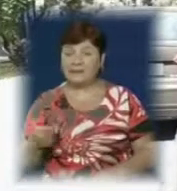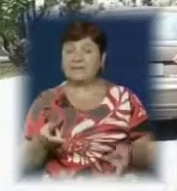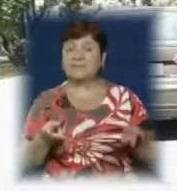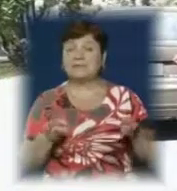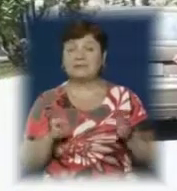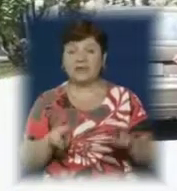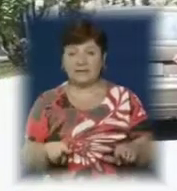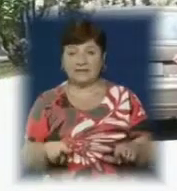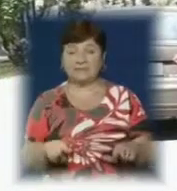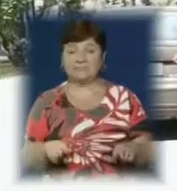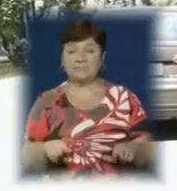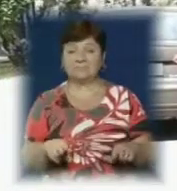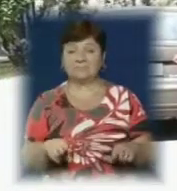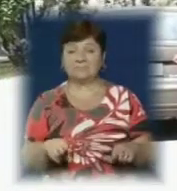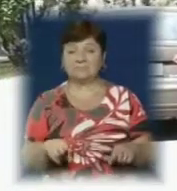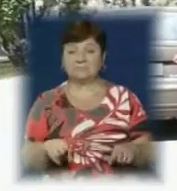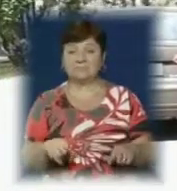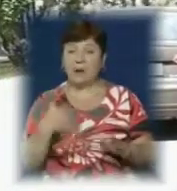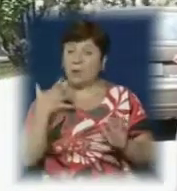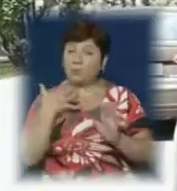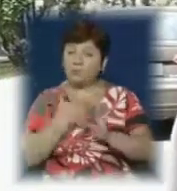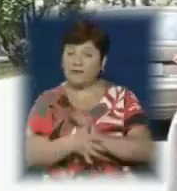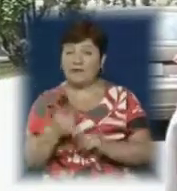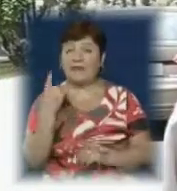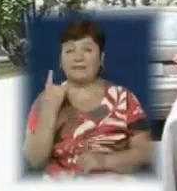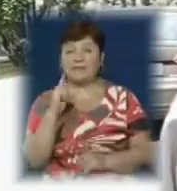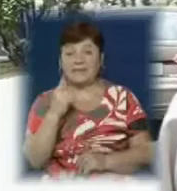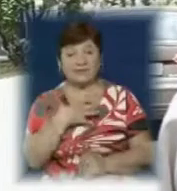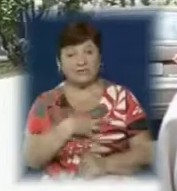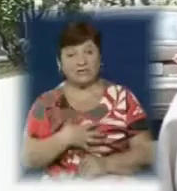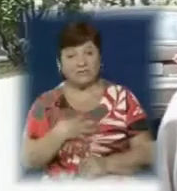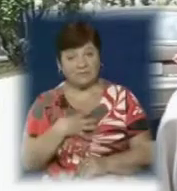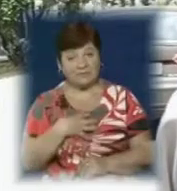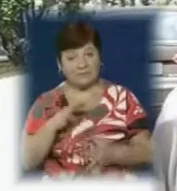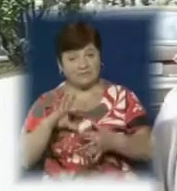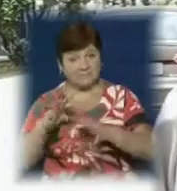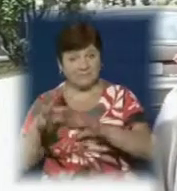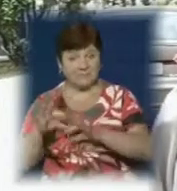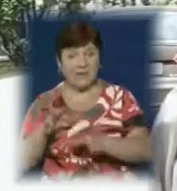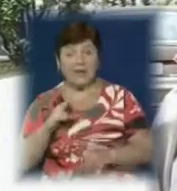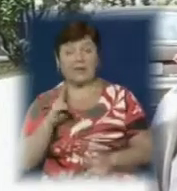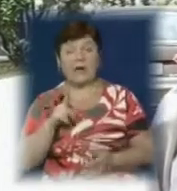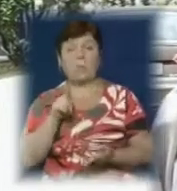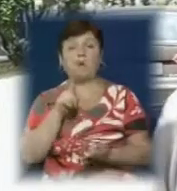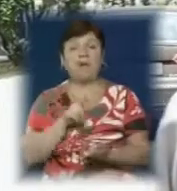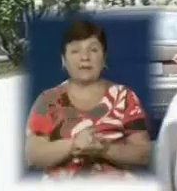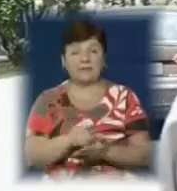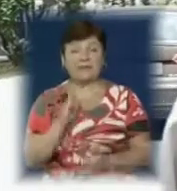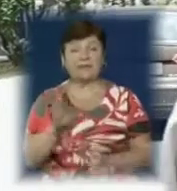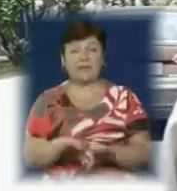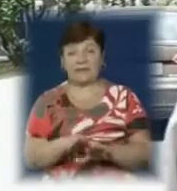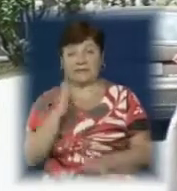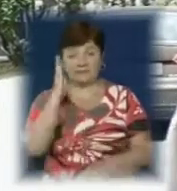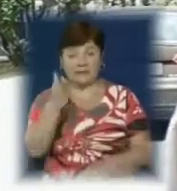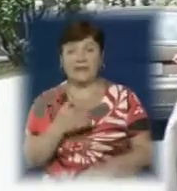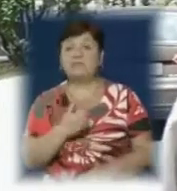розуміння дитини важливості сплати як податків, так і митних платежів,